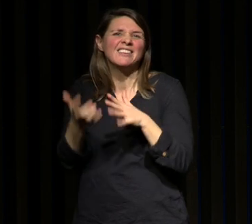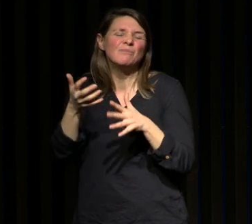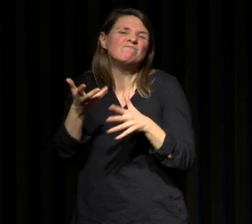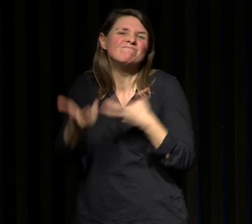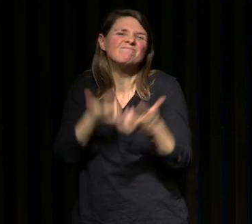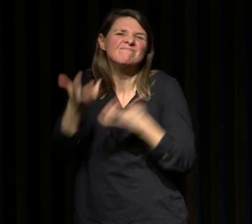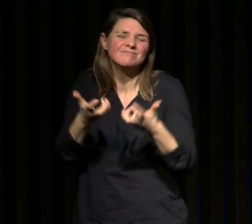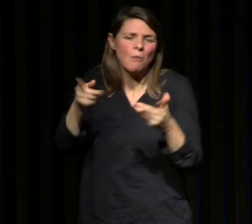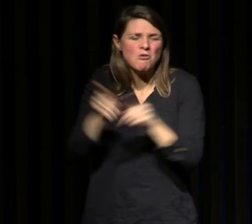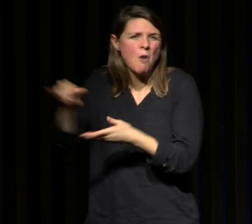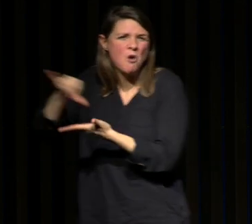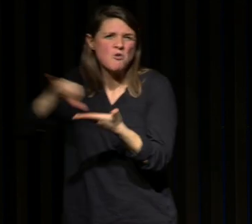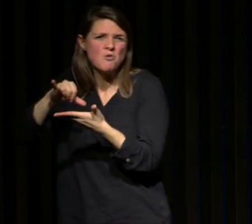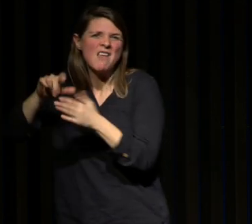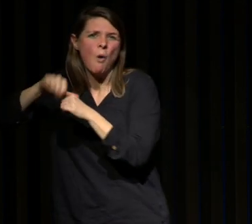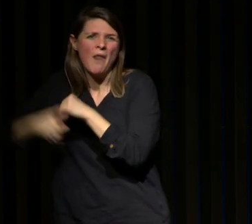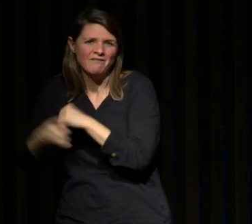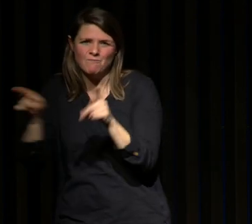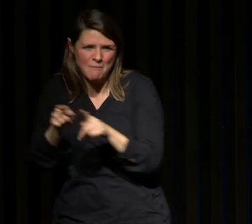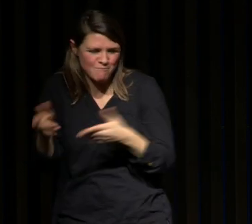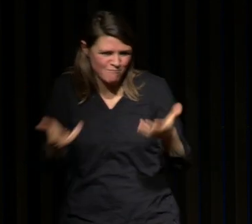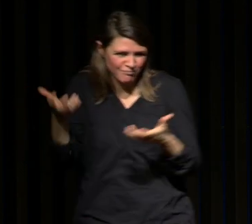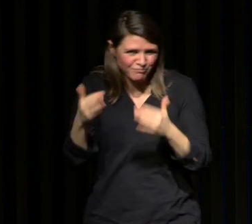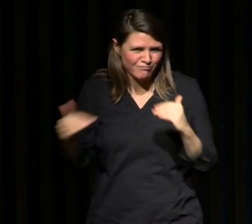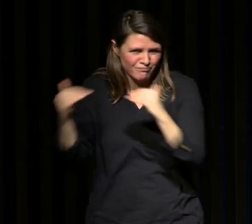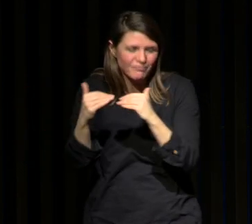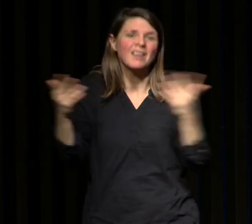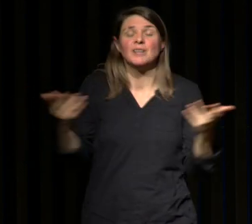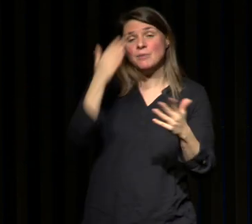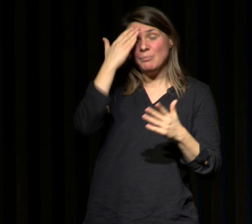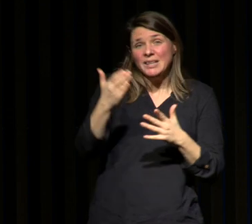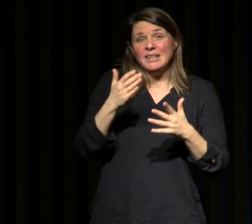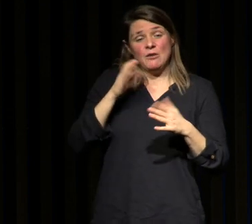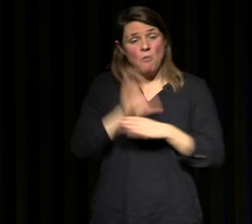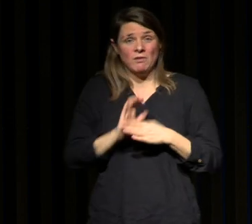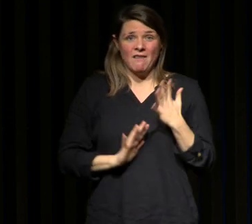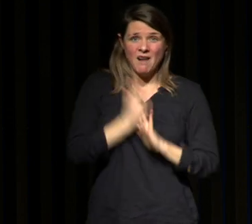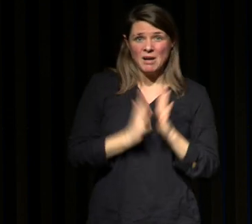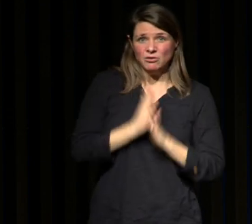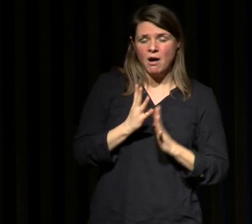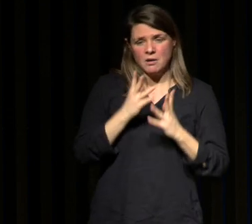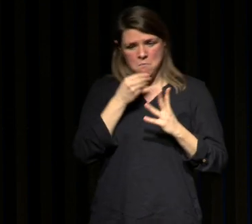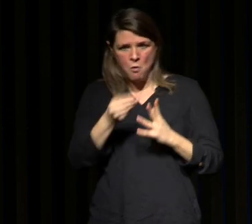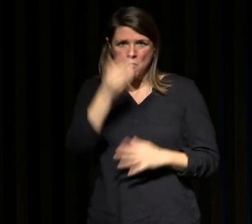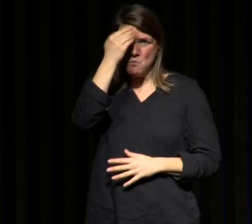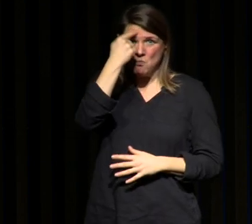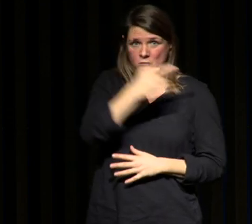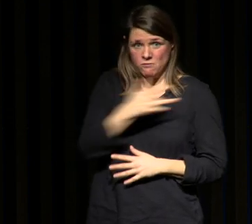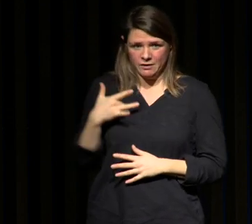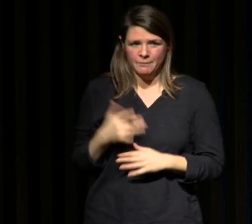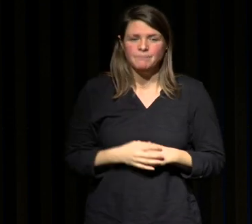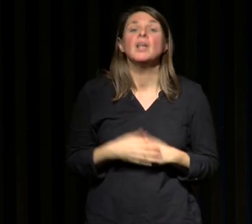régimes de base pour avoir une alimentation anti-oxydante et anti-inflammatoire et donc semaine après semaine